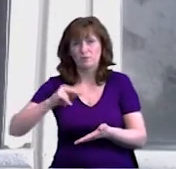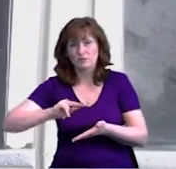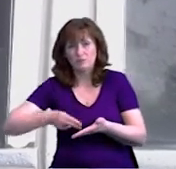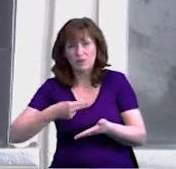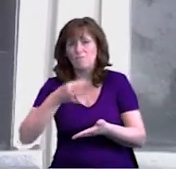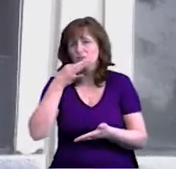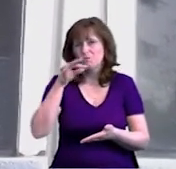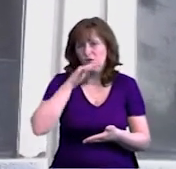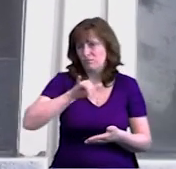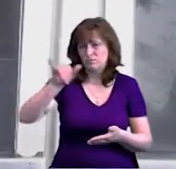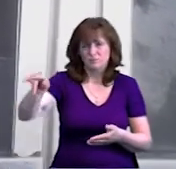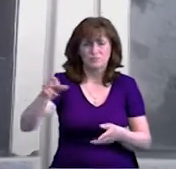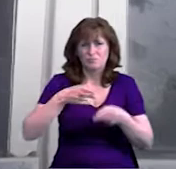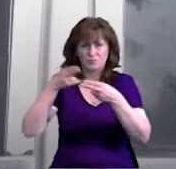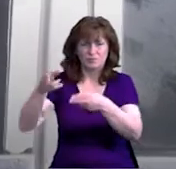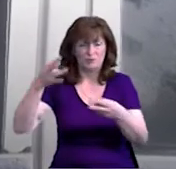ніколи не їздив.